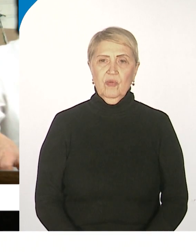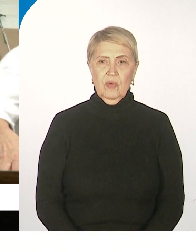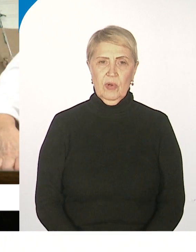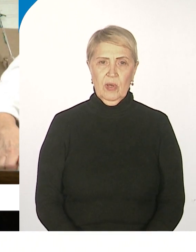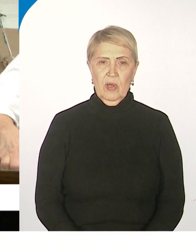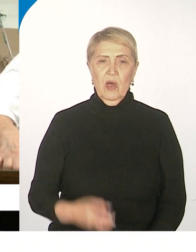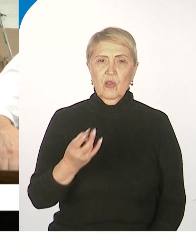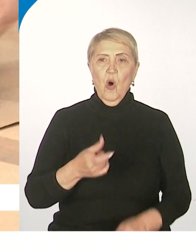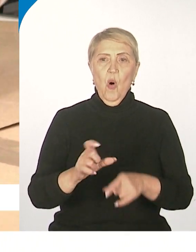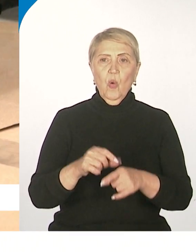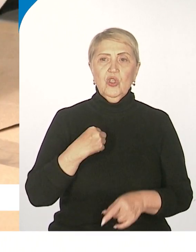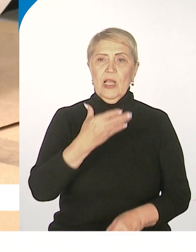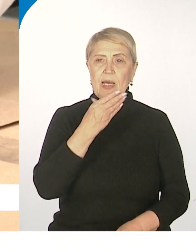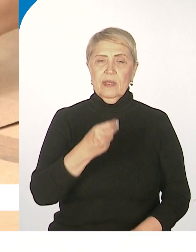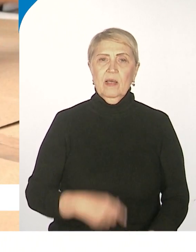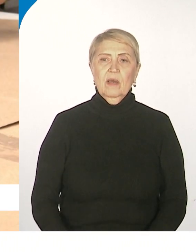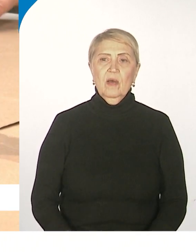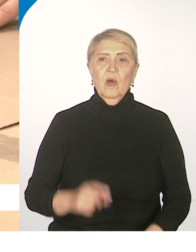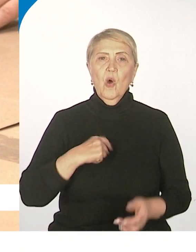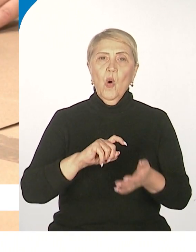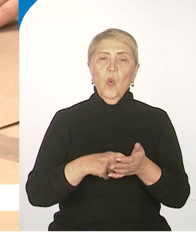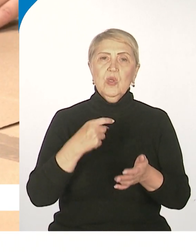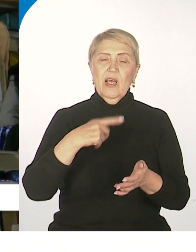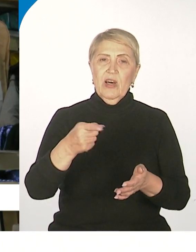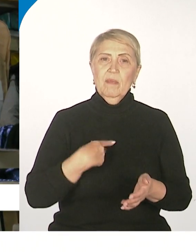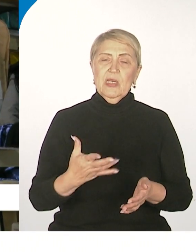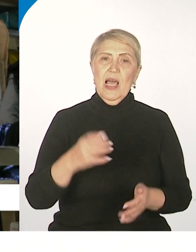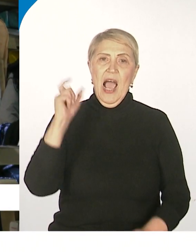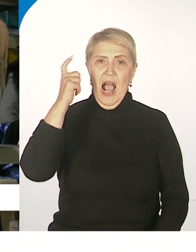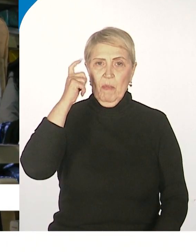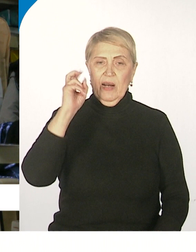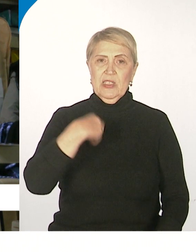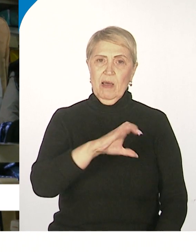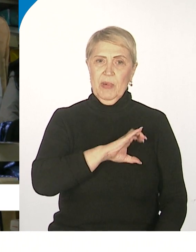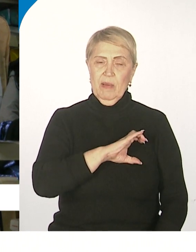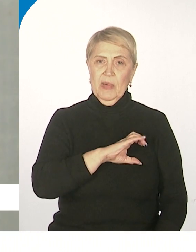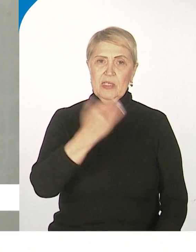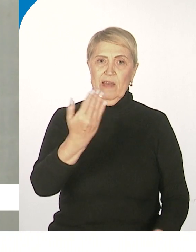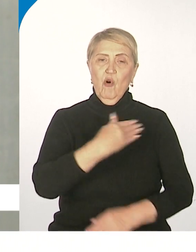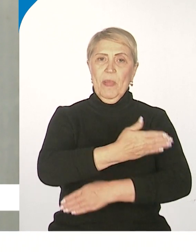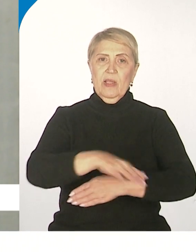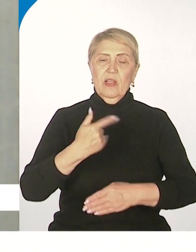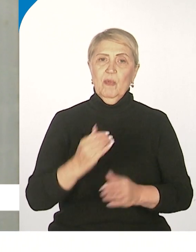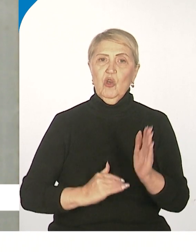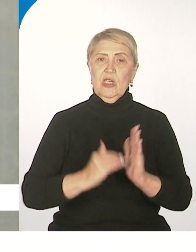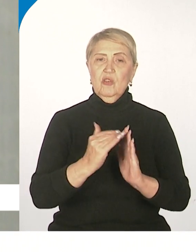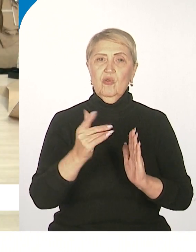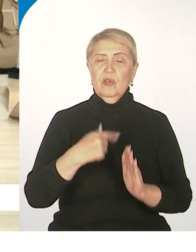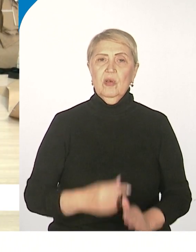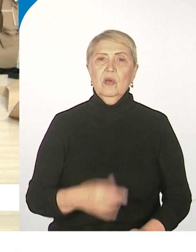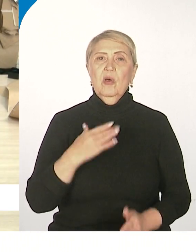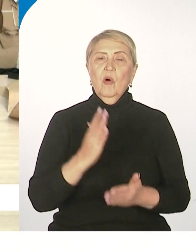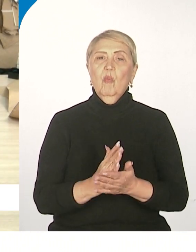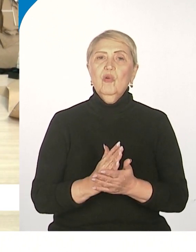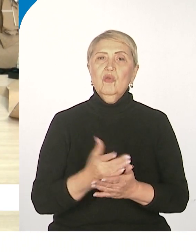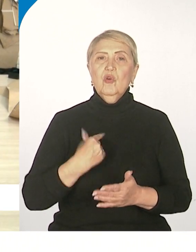но очень деликатно. Узнаваемость хабаровского бренда в стране и за ее пределами растет. На следующий год уже составлен плотный ивент